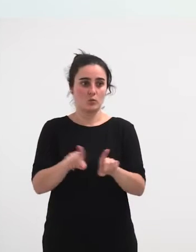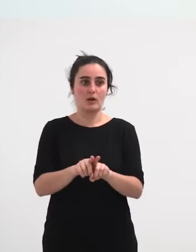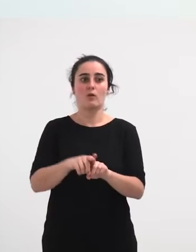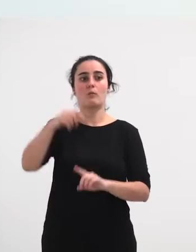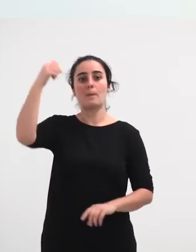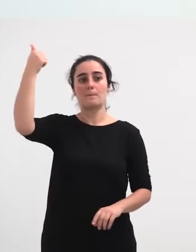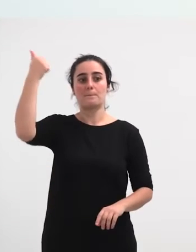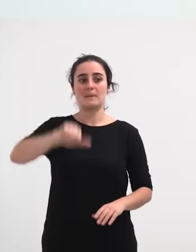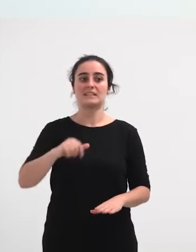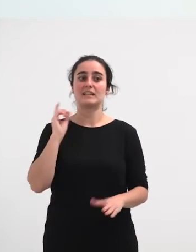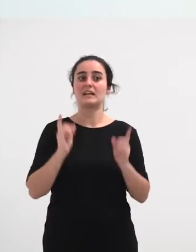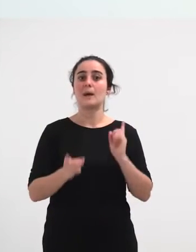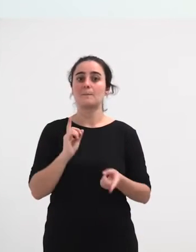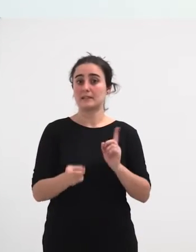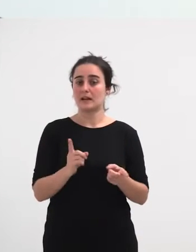bat,